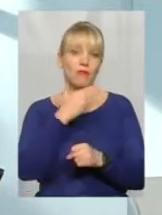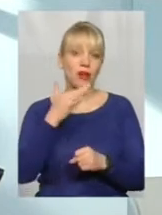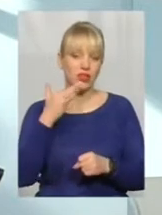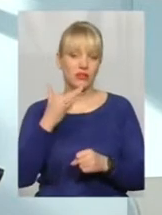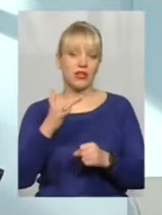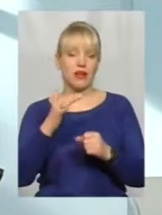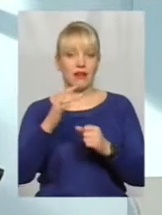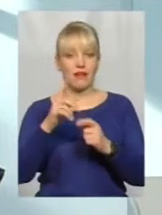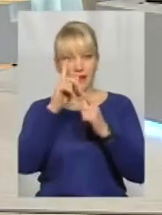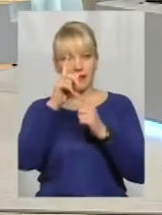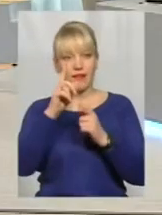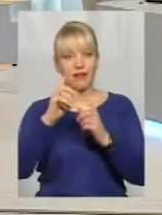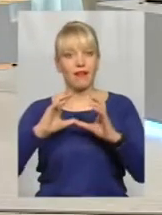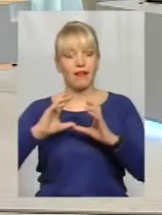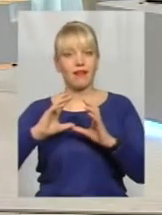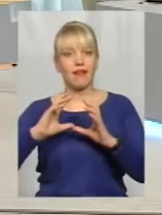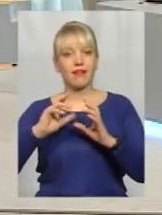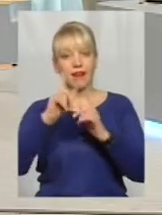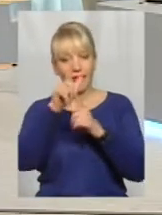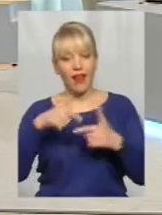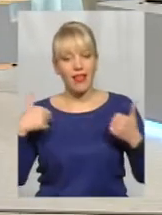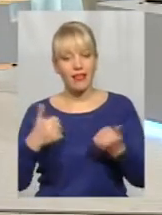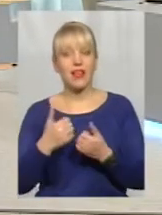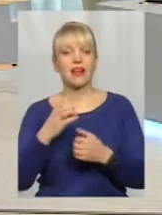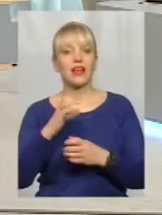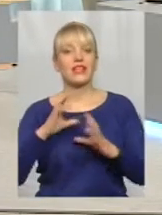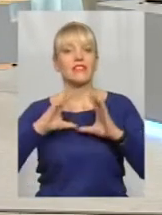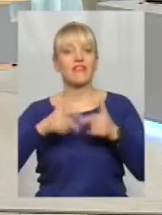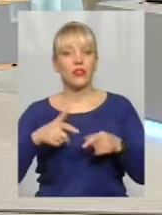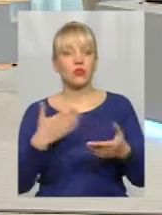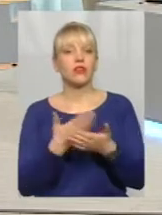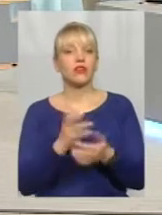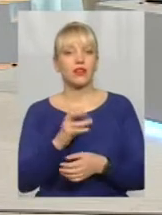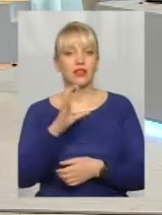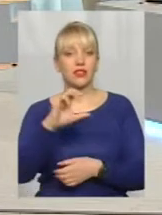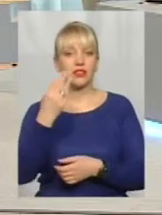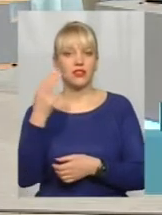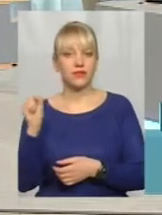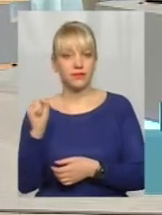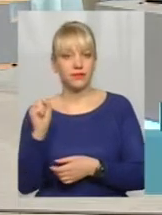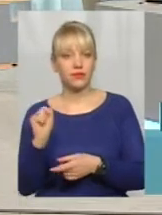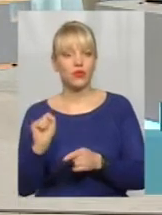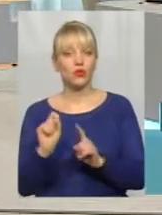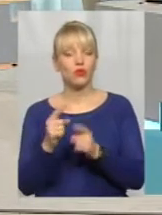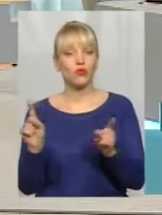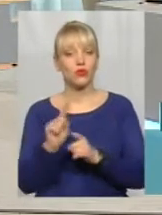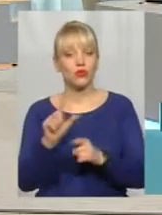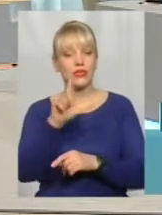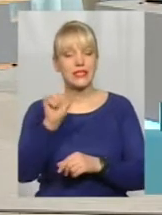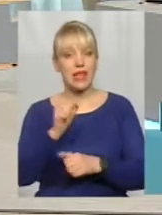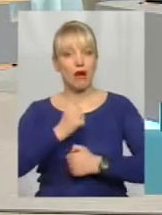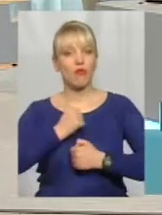Сполучених Штатах? Чому так? Тому що за бойову